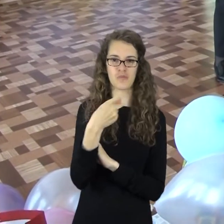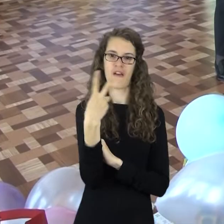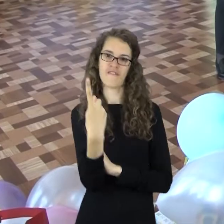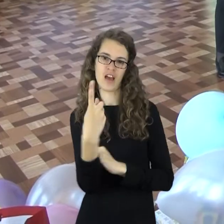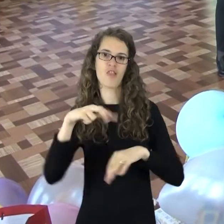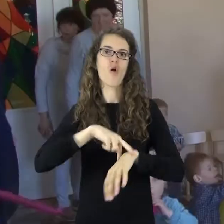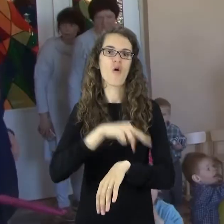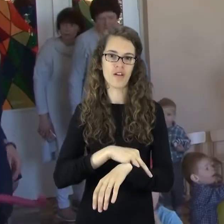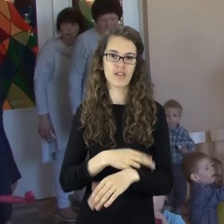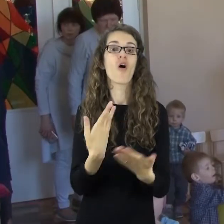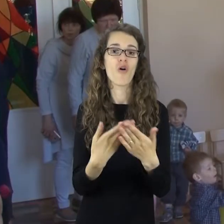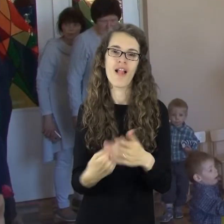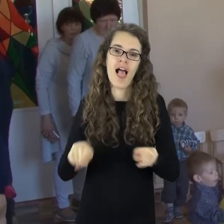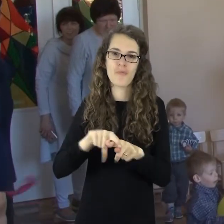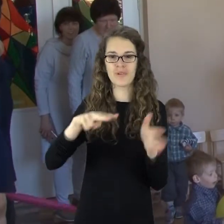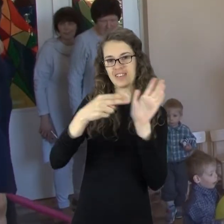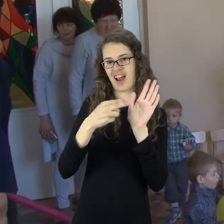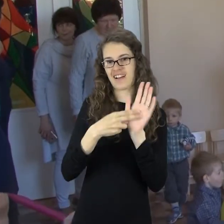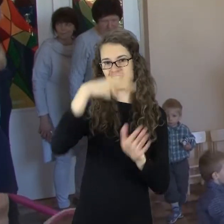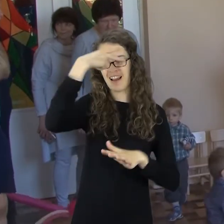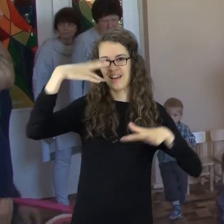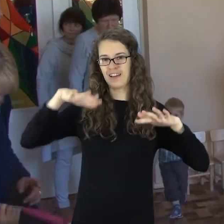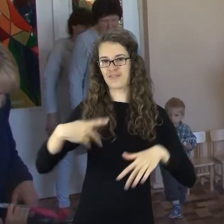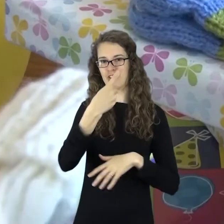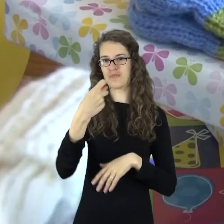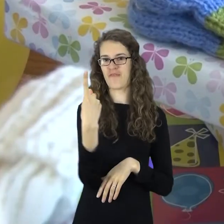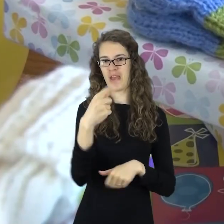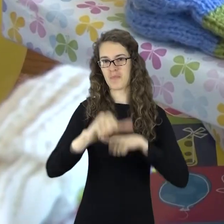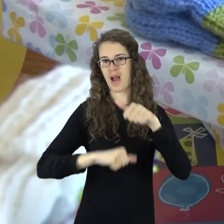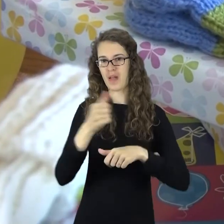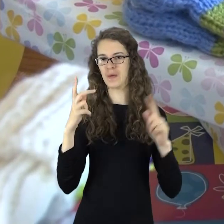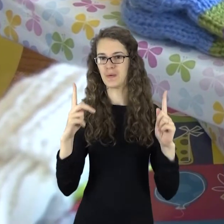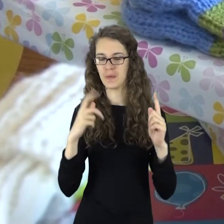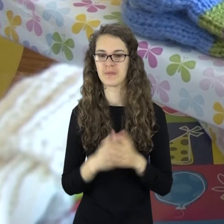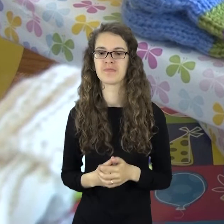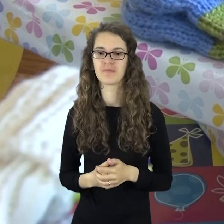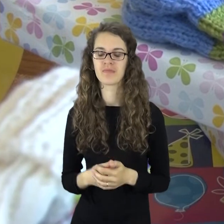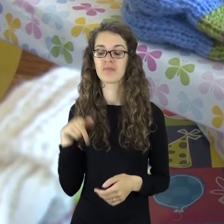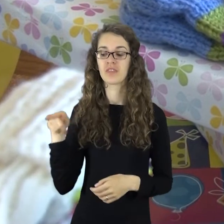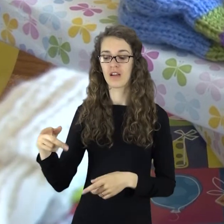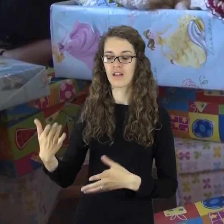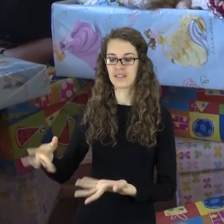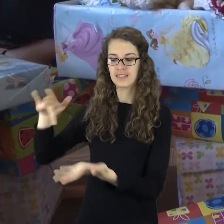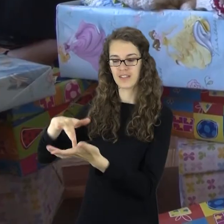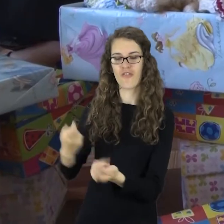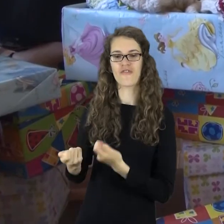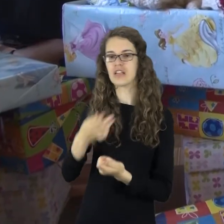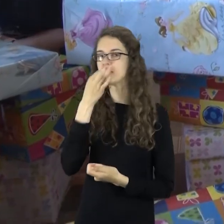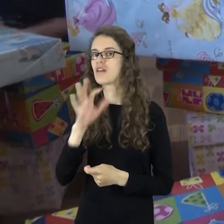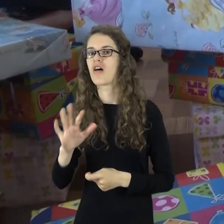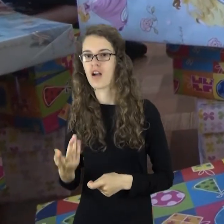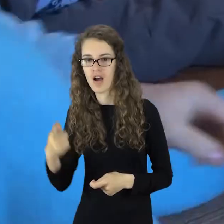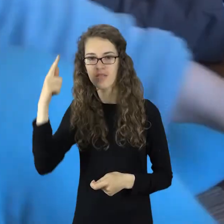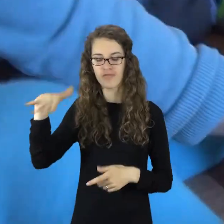101, tai tokia simbolinė, kiek Lietuvai metų. Psichiatijos draktarį centro vėdėje sako, kad visuomenė